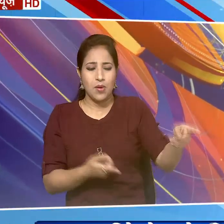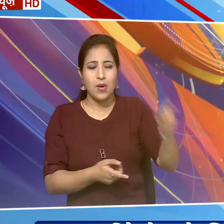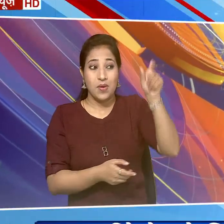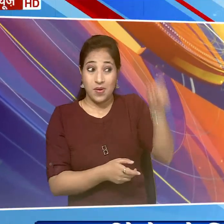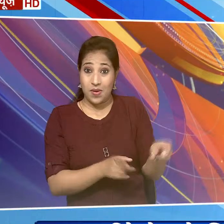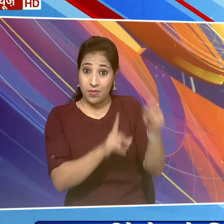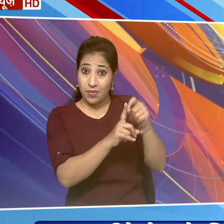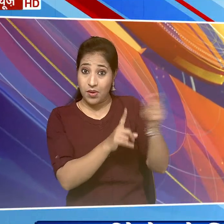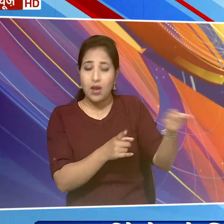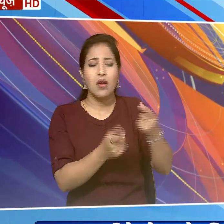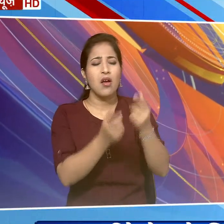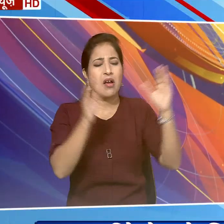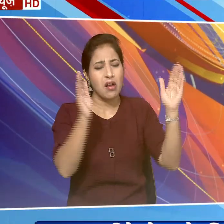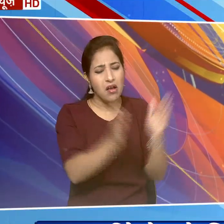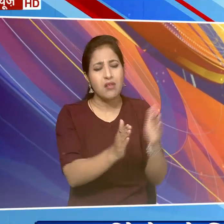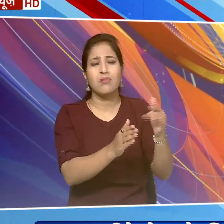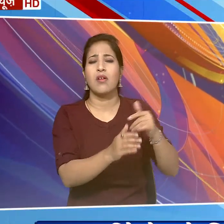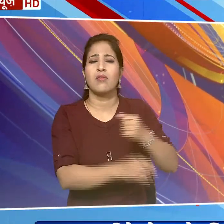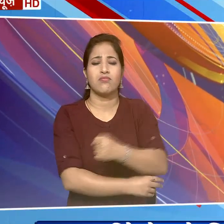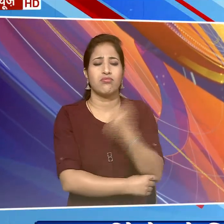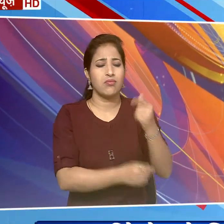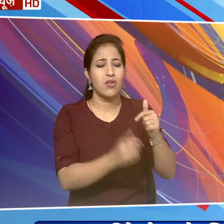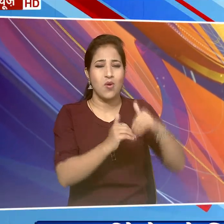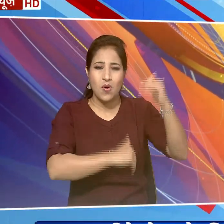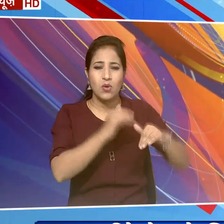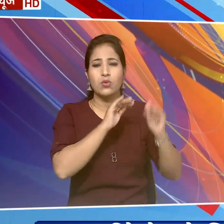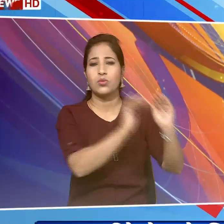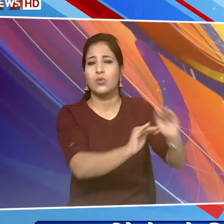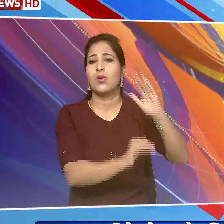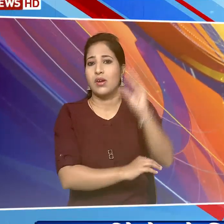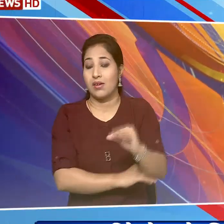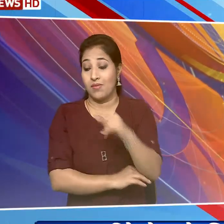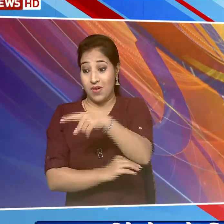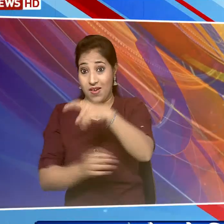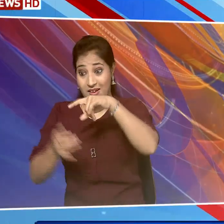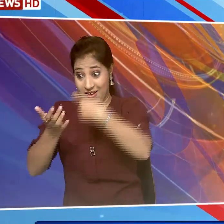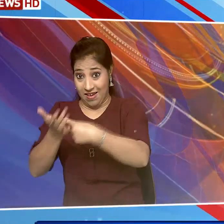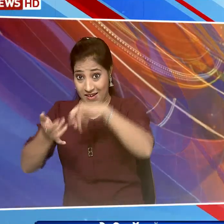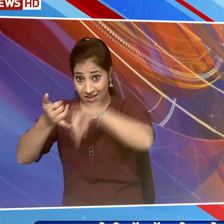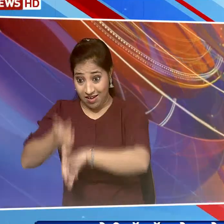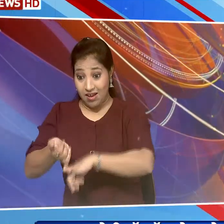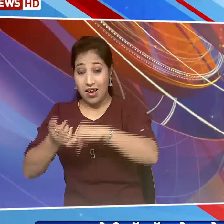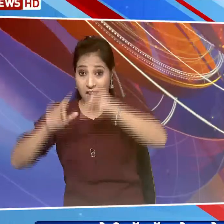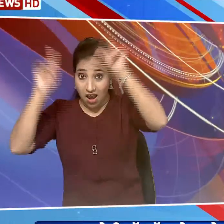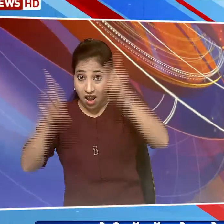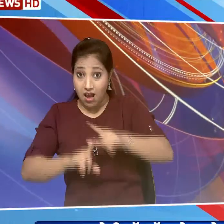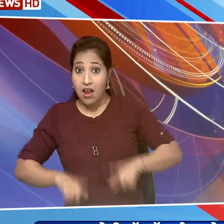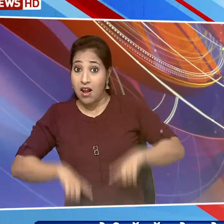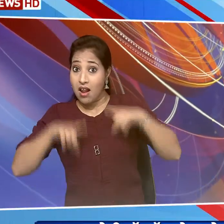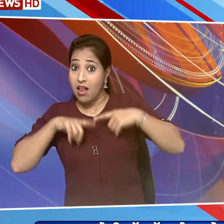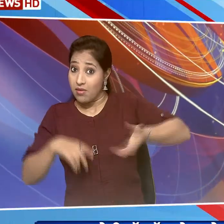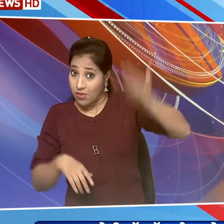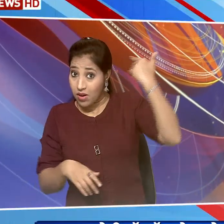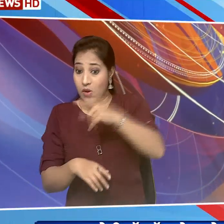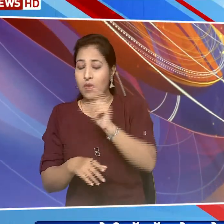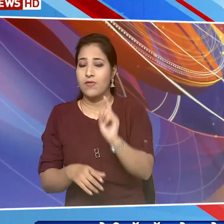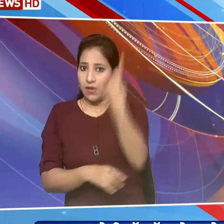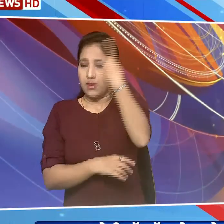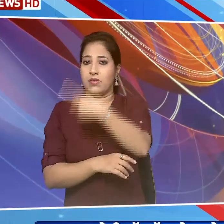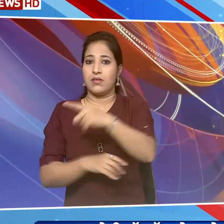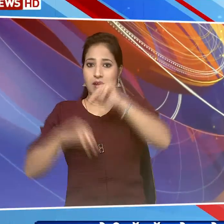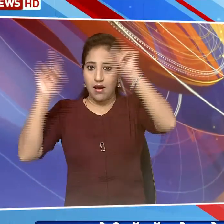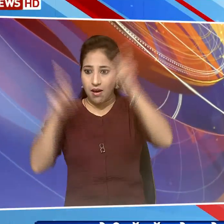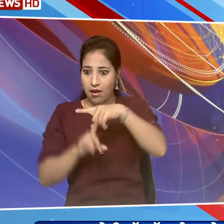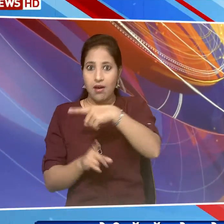का समर्थन प्राप्त करने में विफल रही रिशी सुनक ब्रिटन के भारतिय मूल के पहले प्रधानमंत्री होंगे